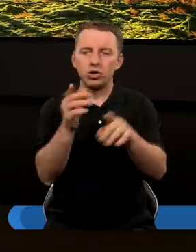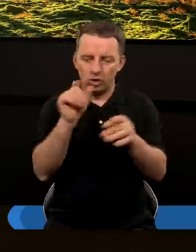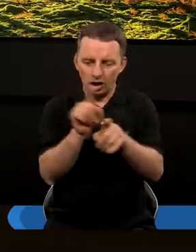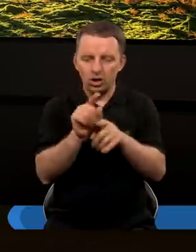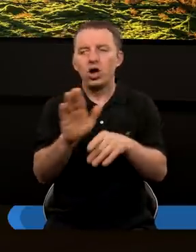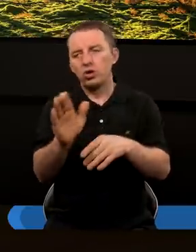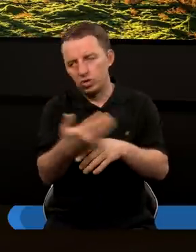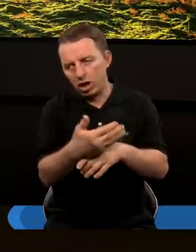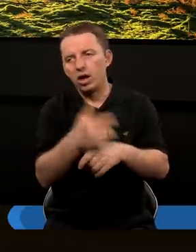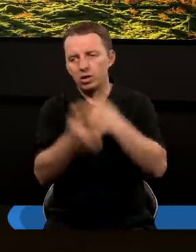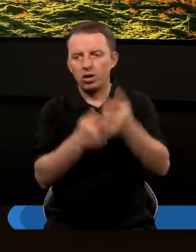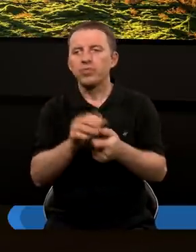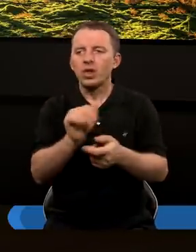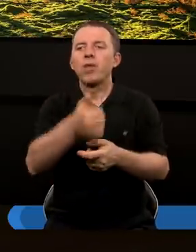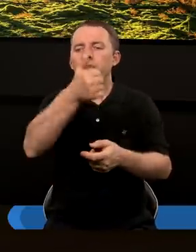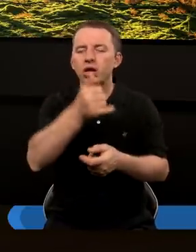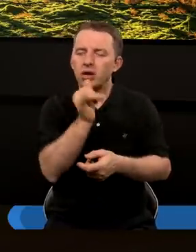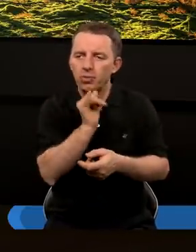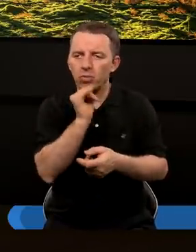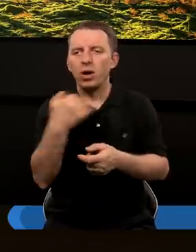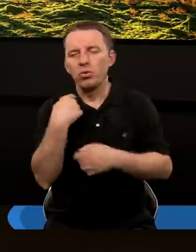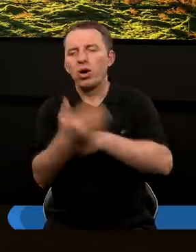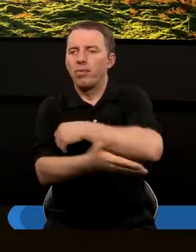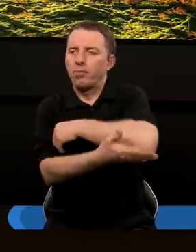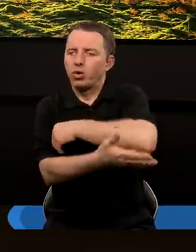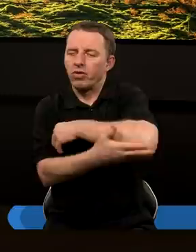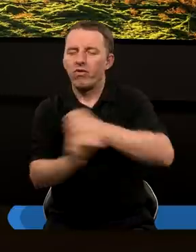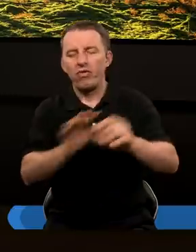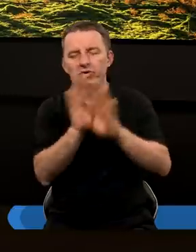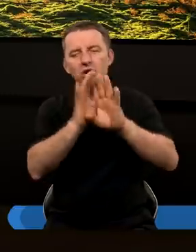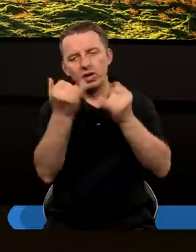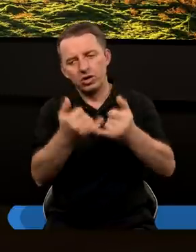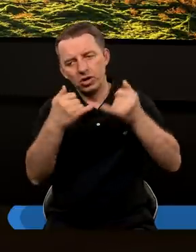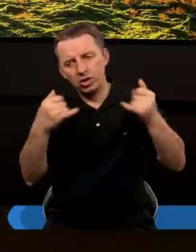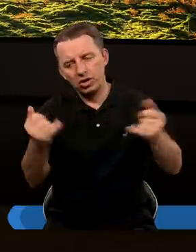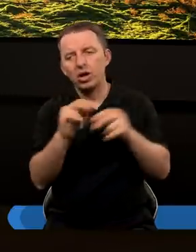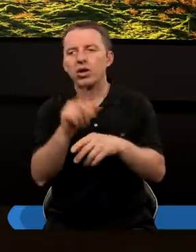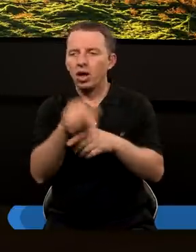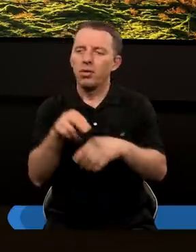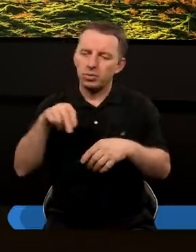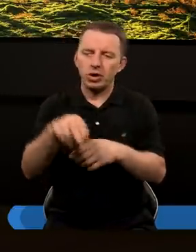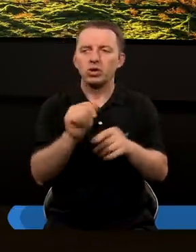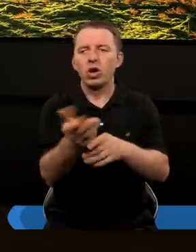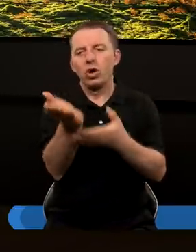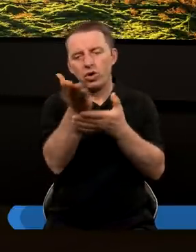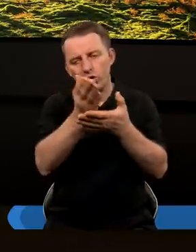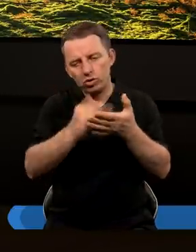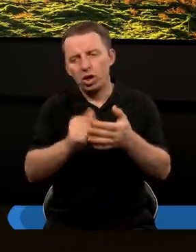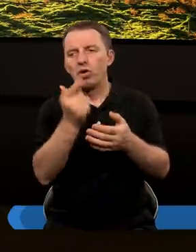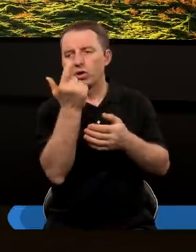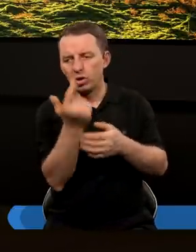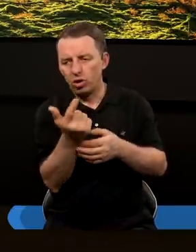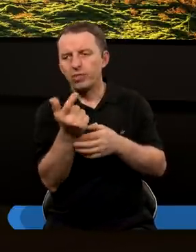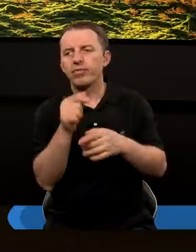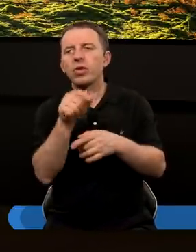jest tak, że źle kończymy. ta pierwsza próba wiary była podstawą do wszelkich innych późniejszych wyborów. Ale właśnie może przejdźmy do rozdziału drugiego.